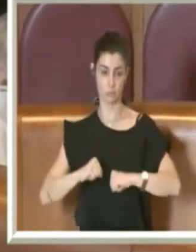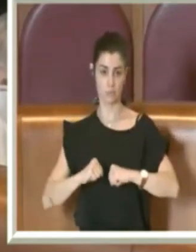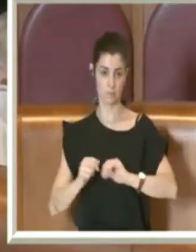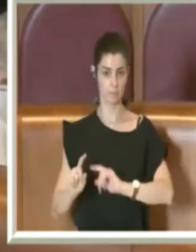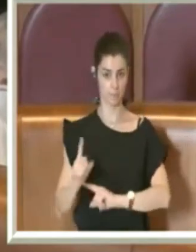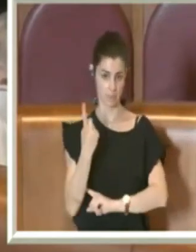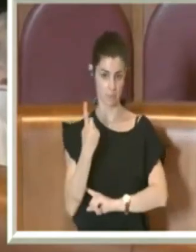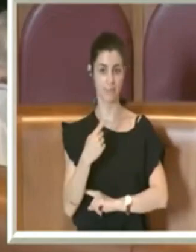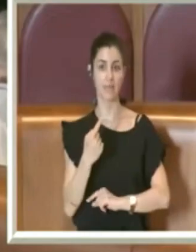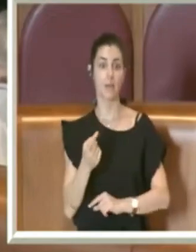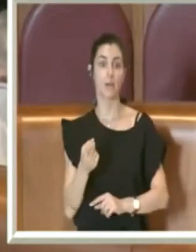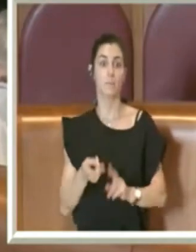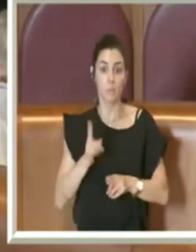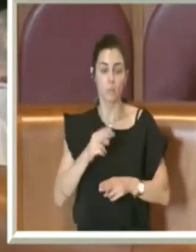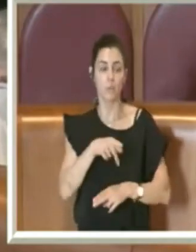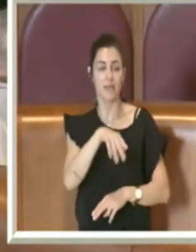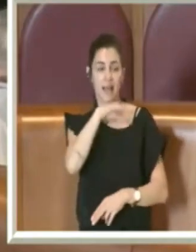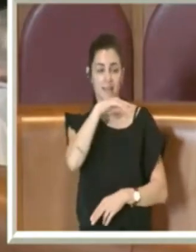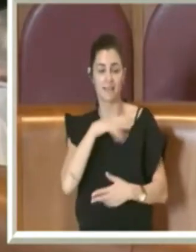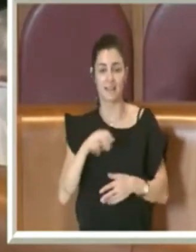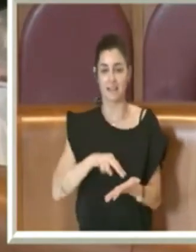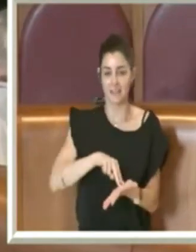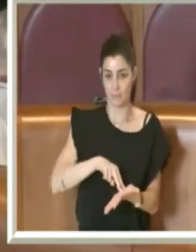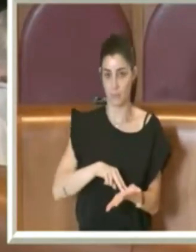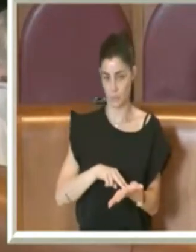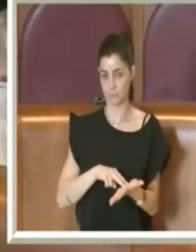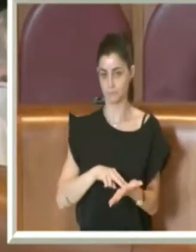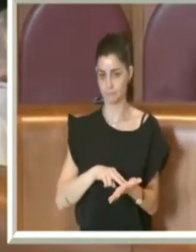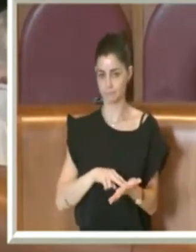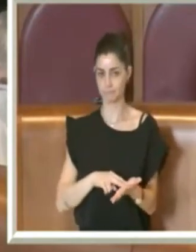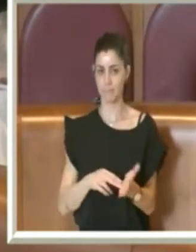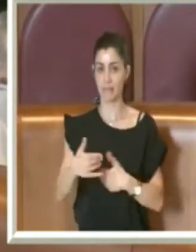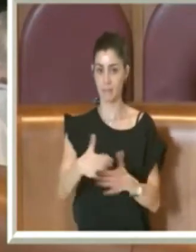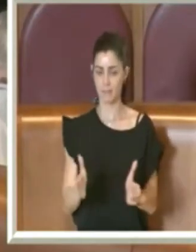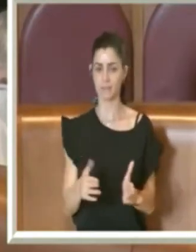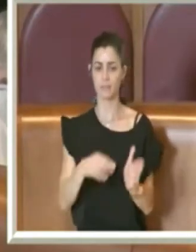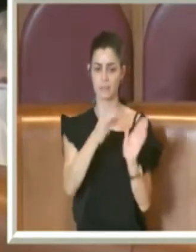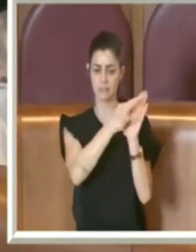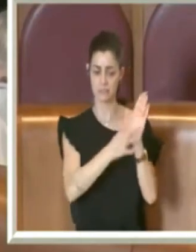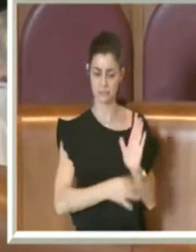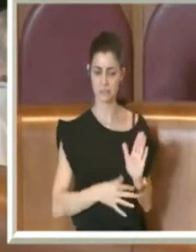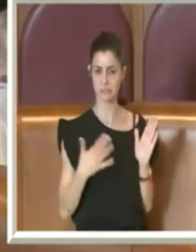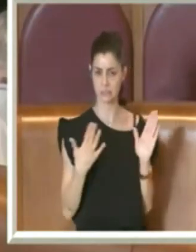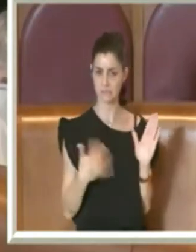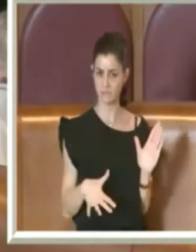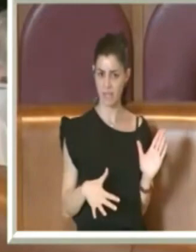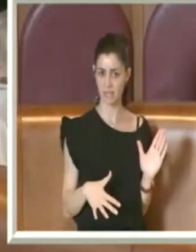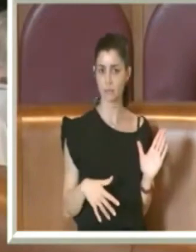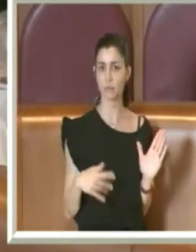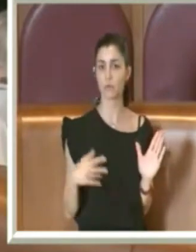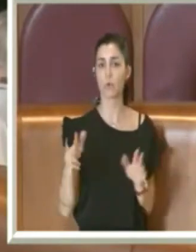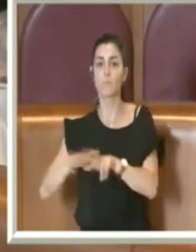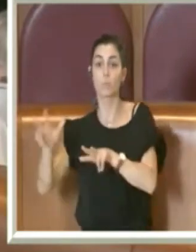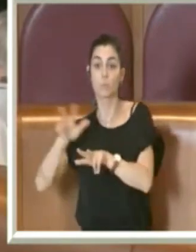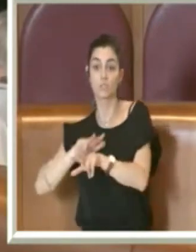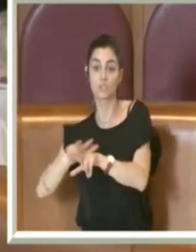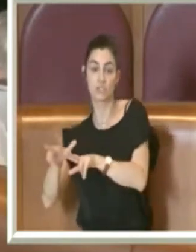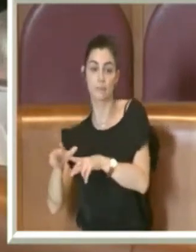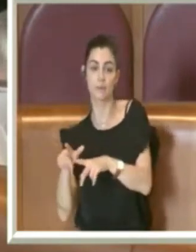soprattutto delle persone fragili. Quindi il Dipartimento ha stilato delle linee guida a cui i municipi